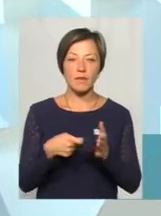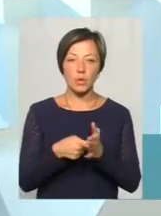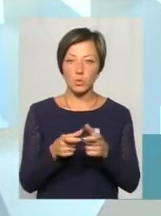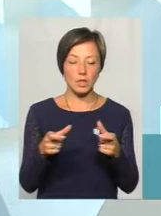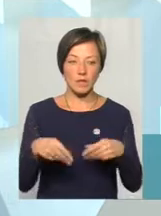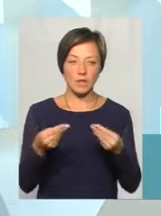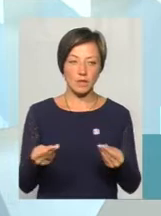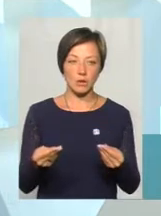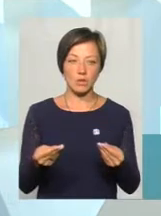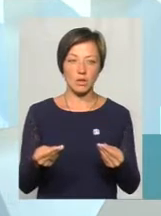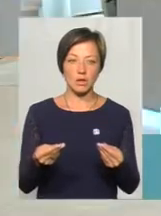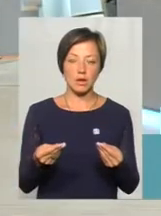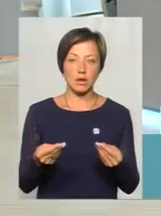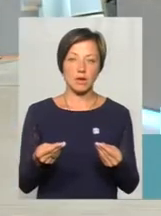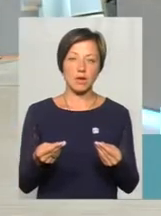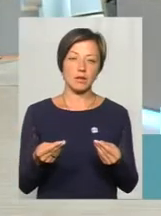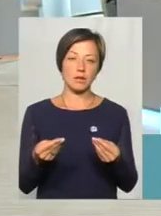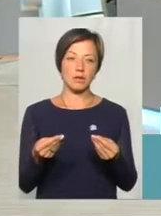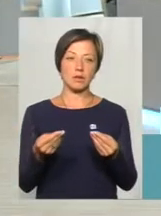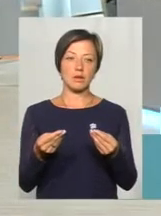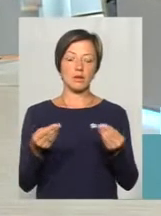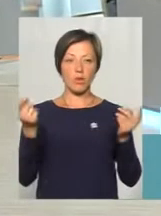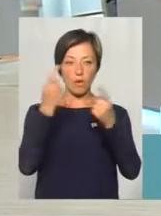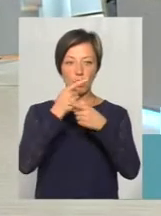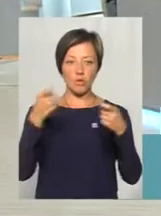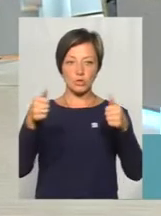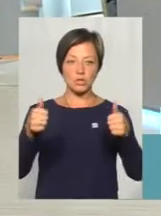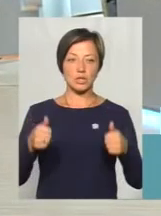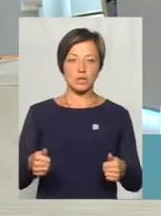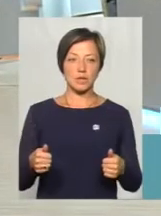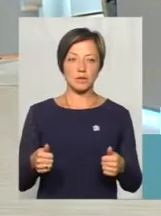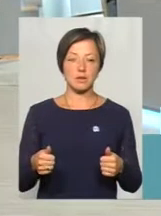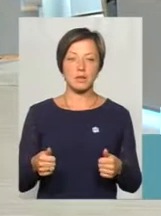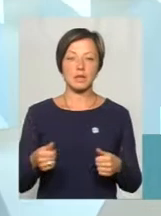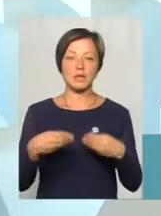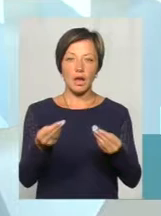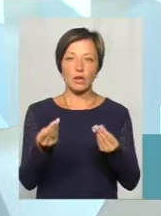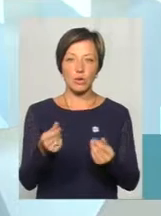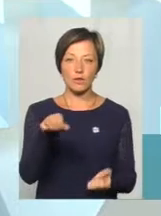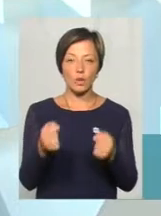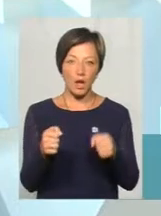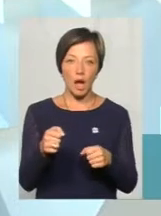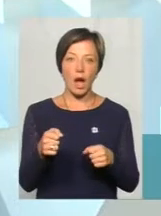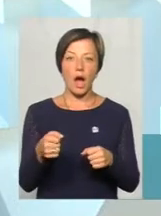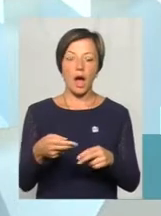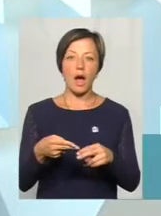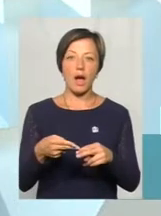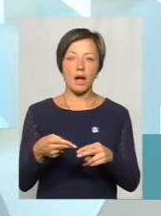видаються? От смішно виглядає те оголошення, дайте гроші водію, а так